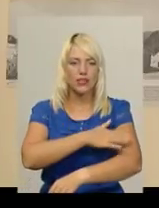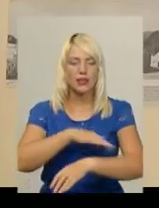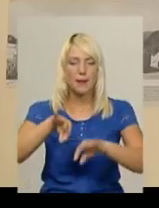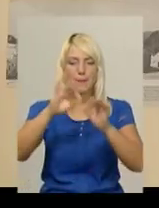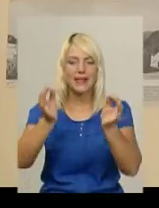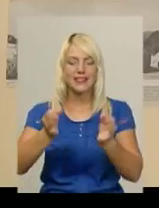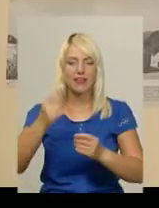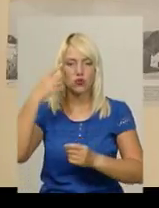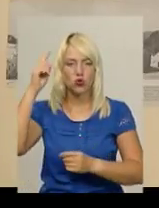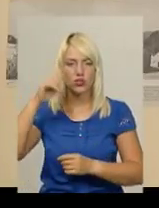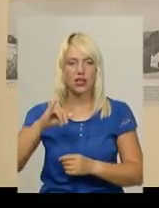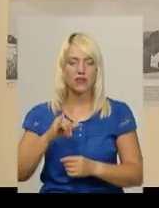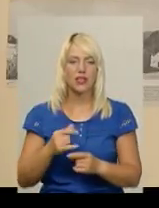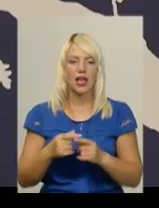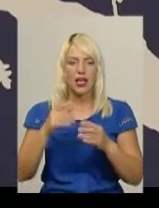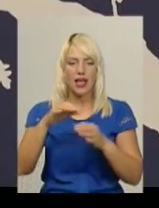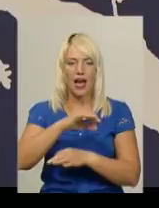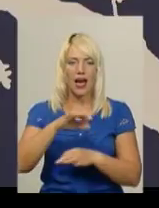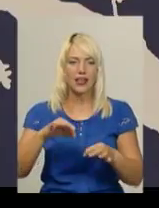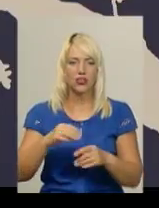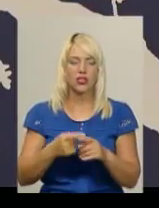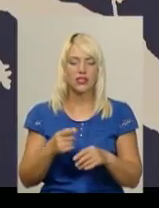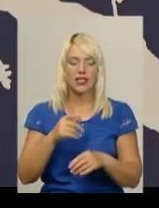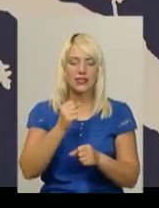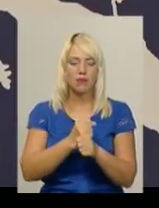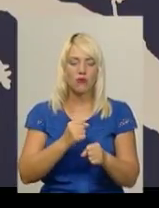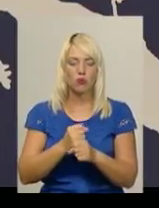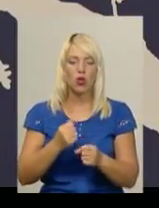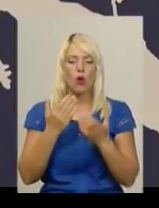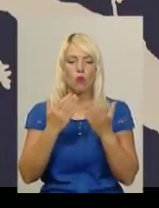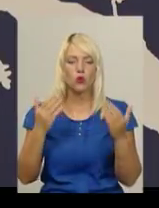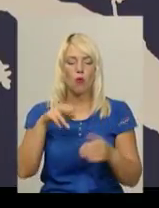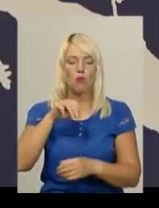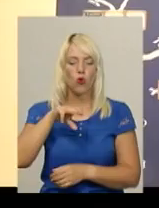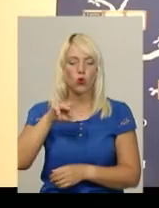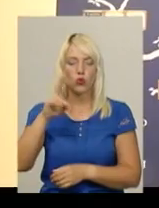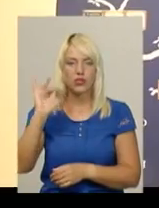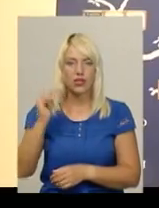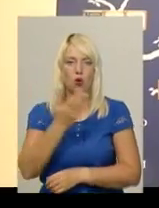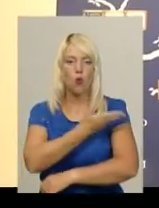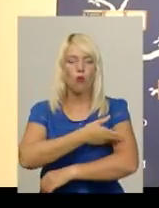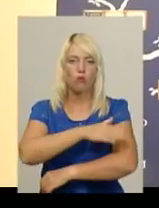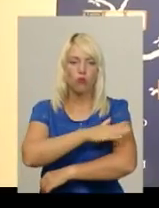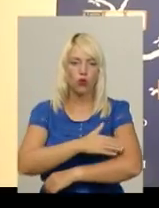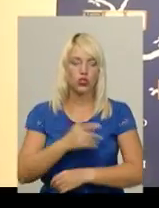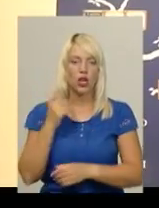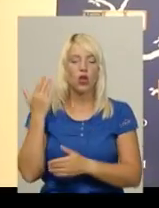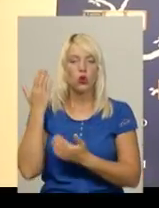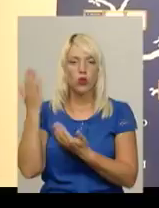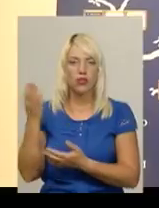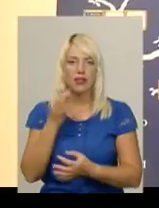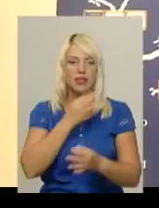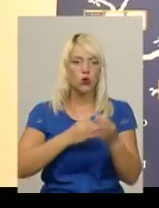Журавська та архітектор Вжеслав Журавський. Це співробітники музею Потоцьких у польському місті Ланцут. До них за консультацію